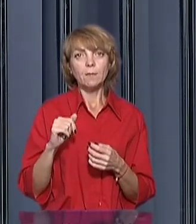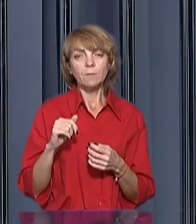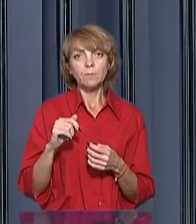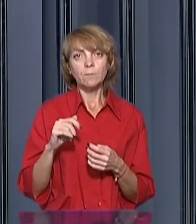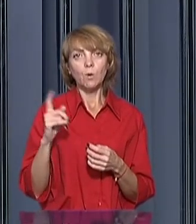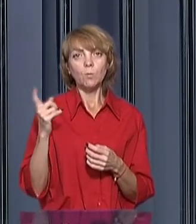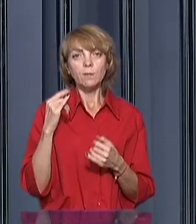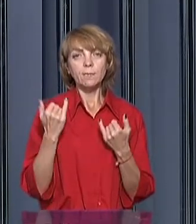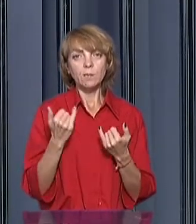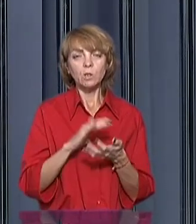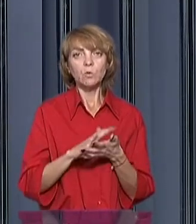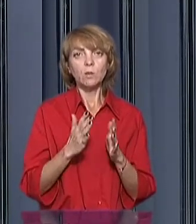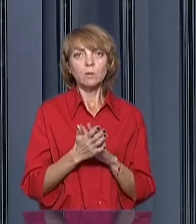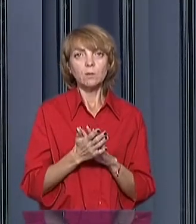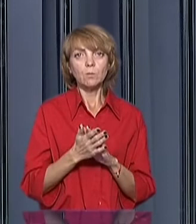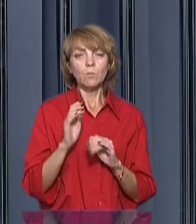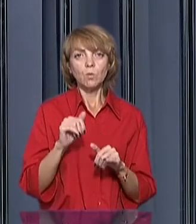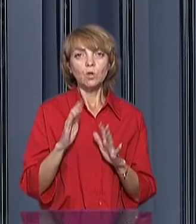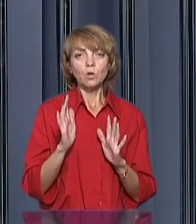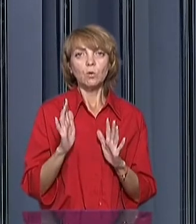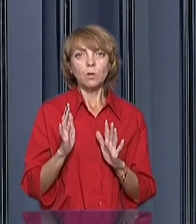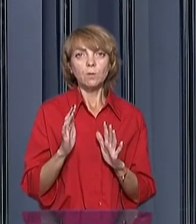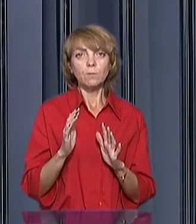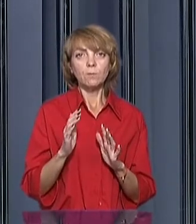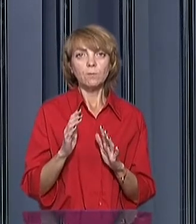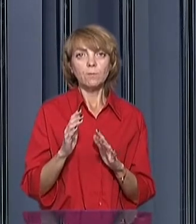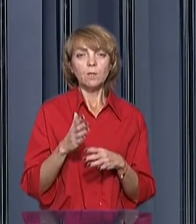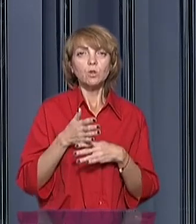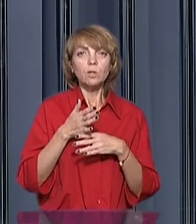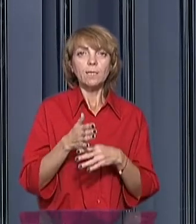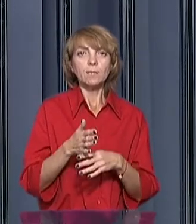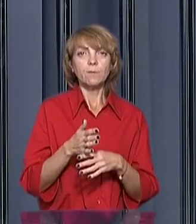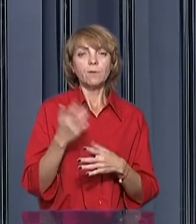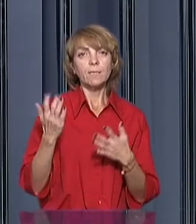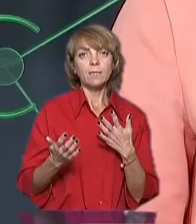Область цієї ситуації може тільки содействувати